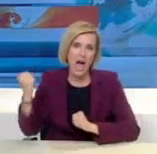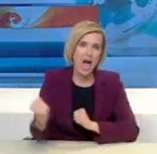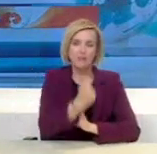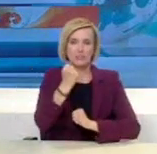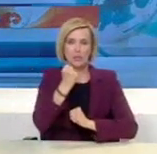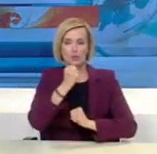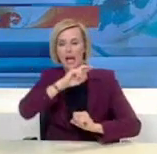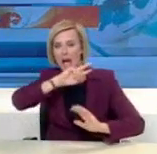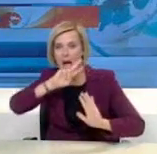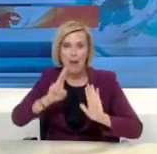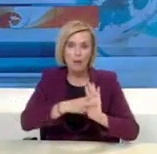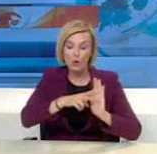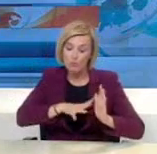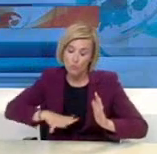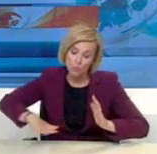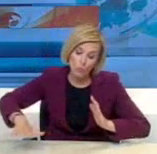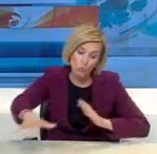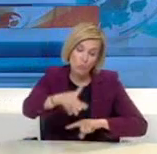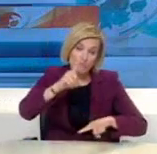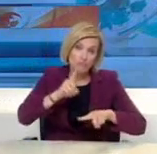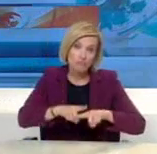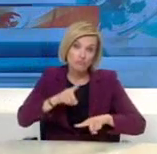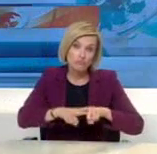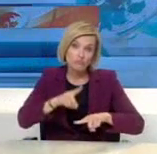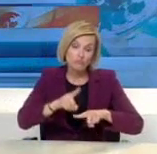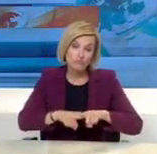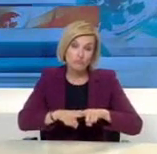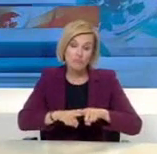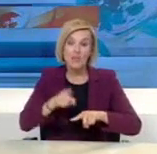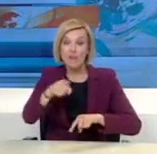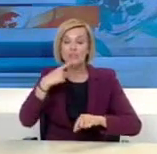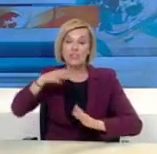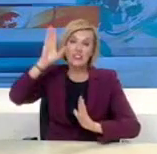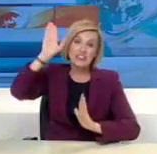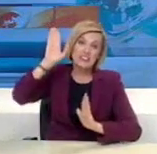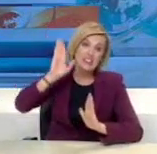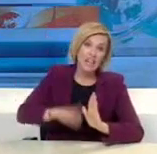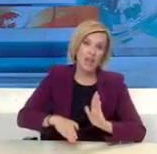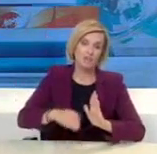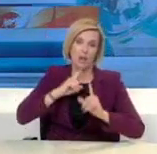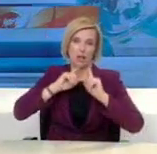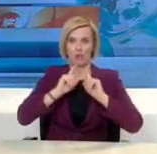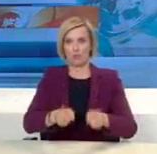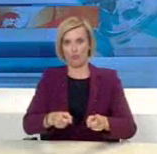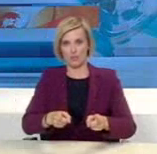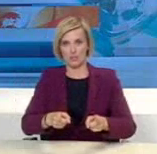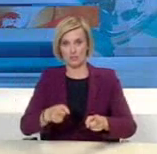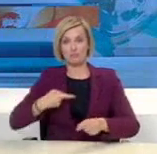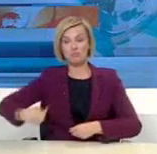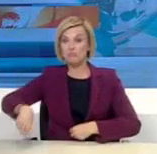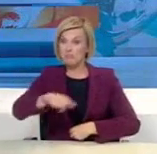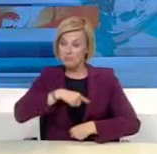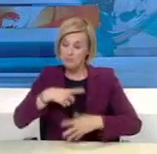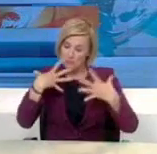σε ολόκληρη την επικράτεια. Είναι ίσως το τελευταίο βήμα μιας οργανωμένης δημοκρατικής πολιτείας που όπως είπε